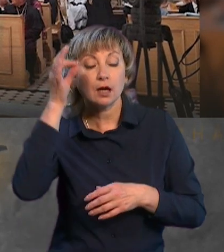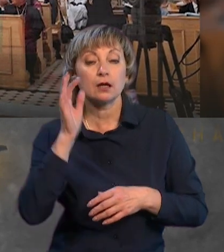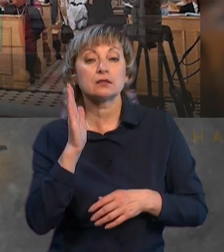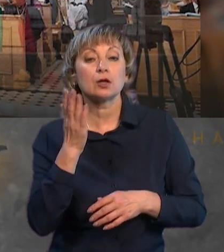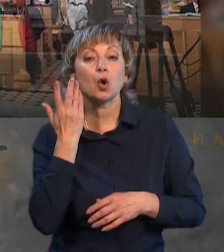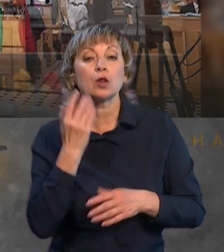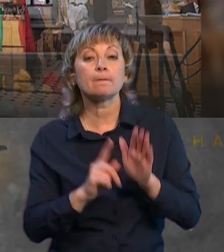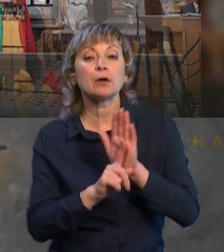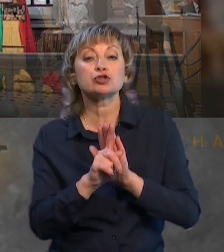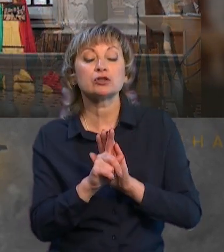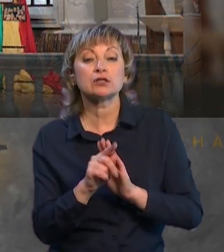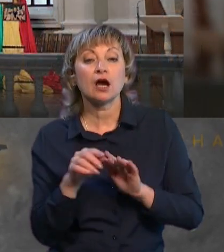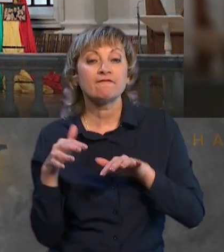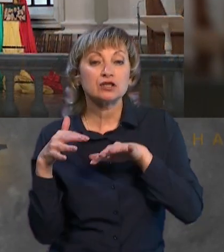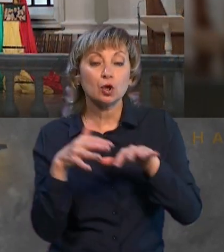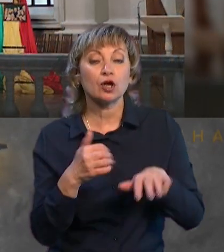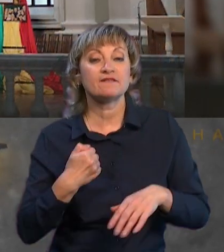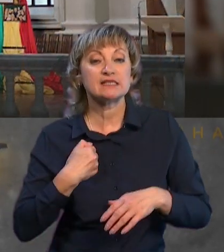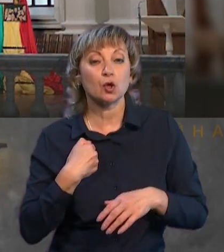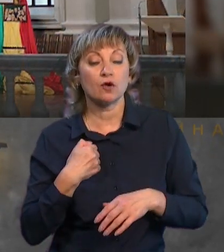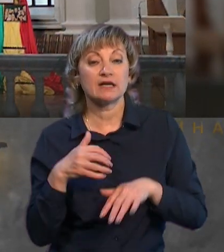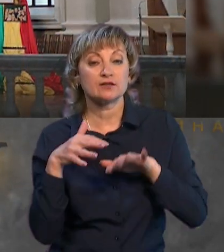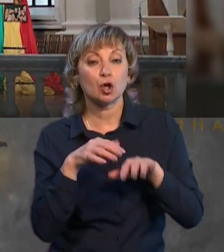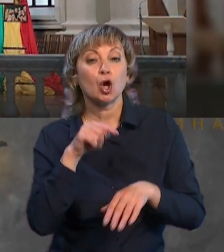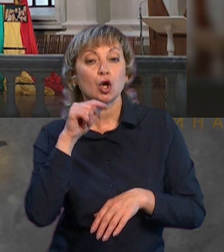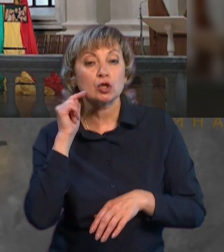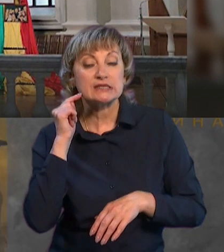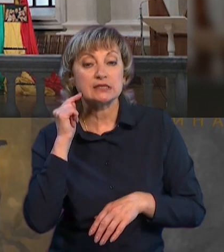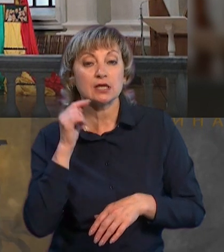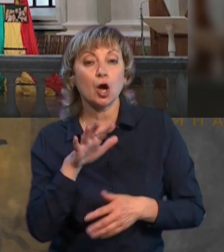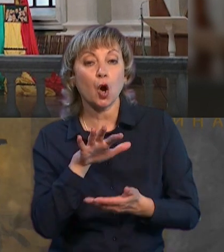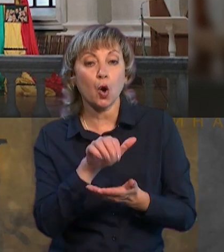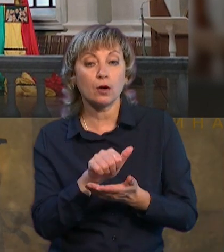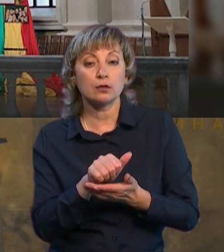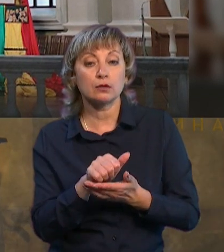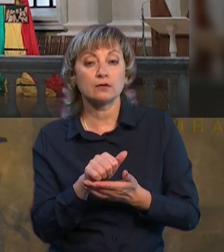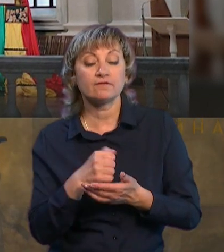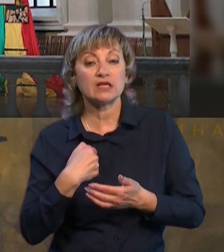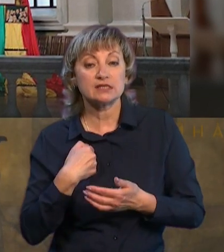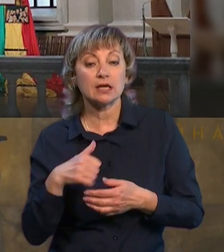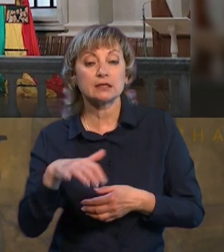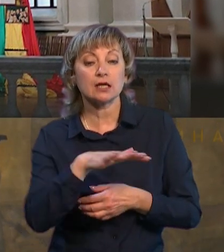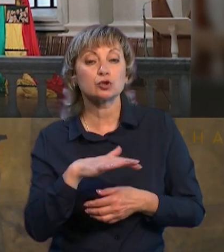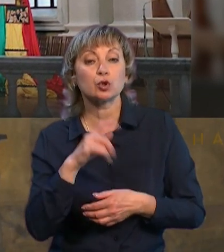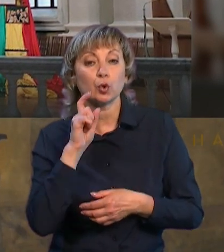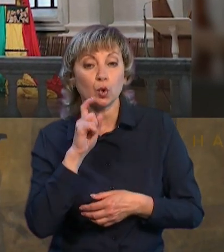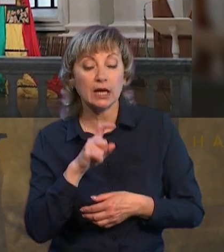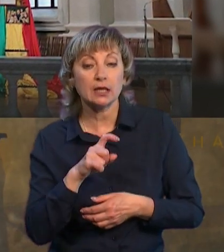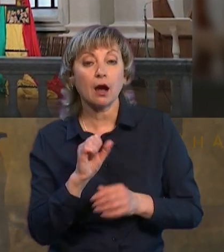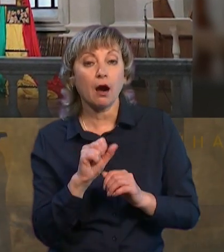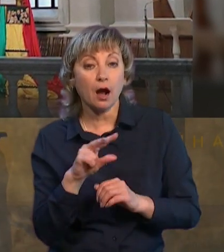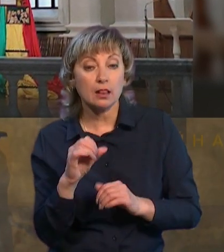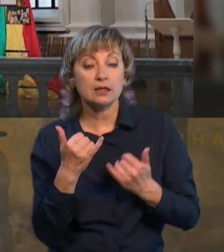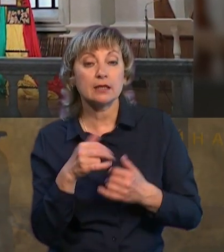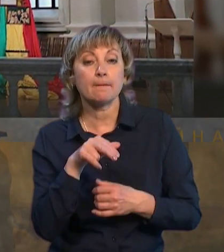почалося військове вторгнення російських військ на територію України. Але для